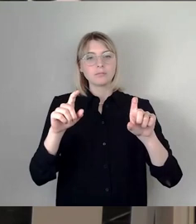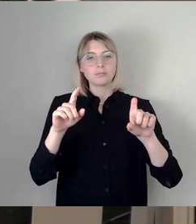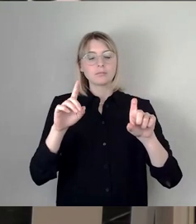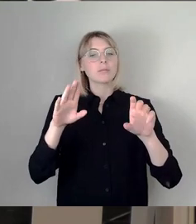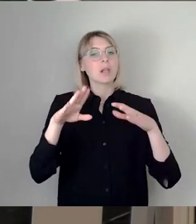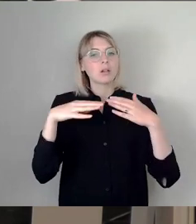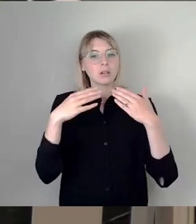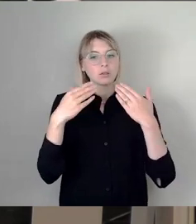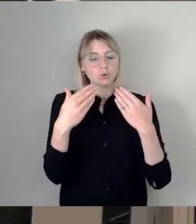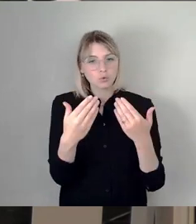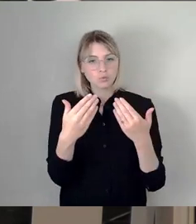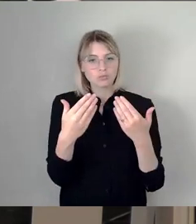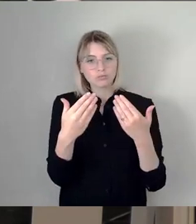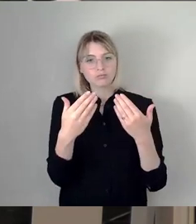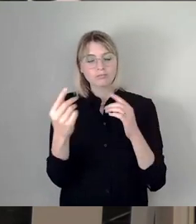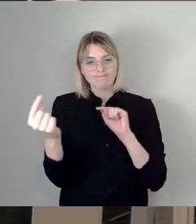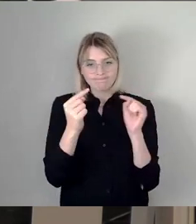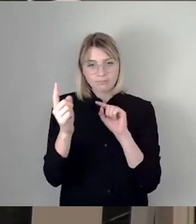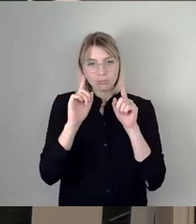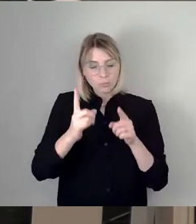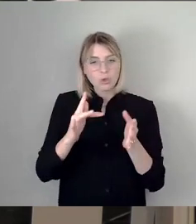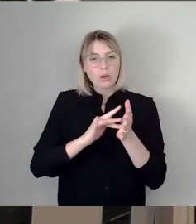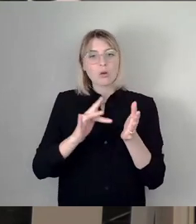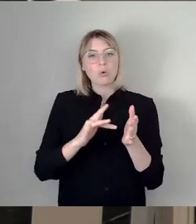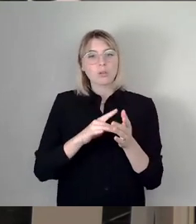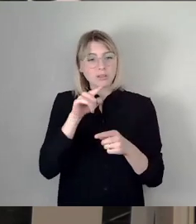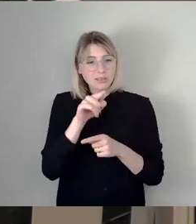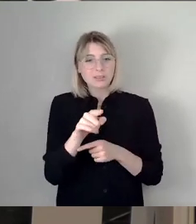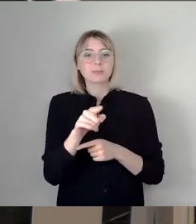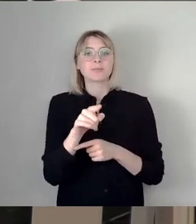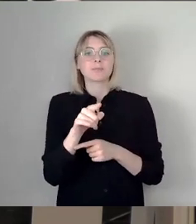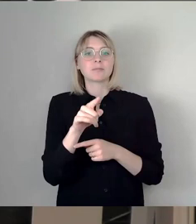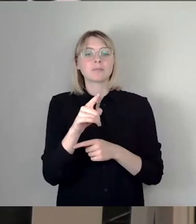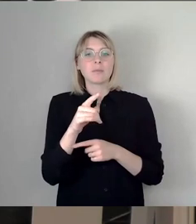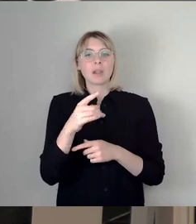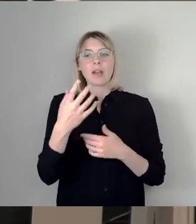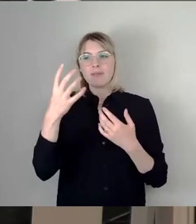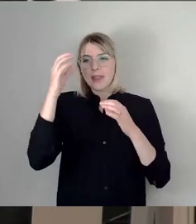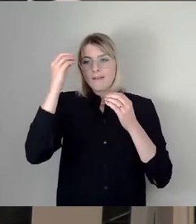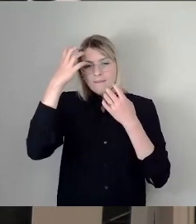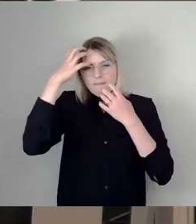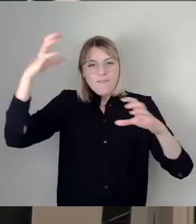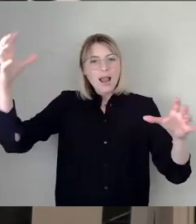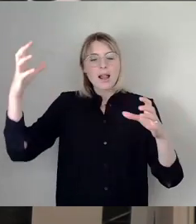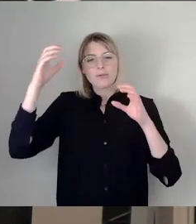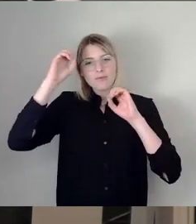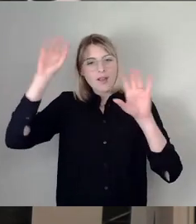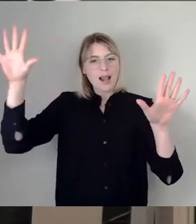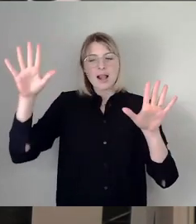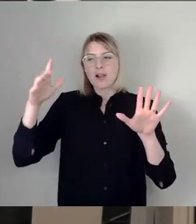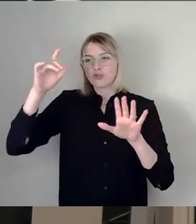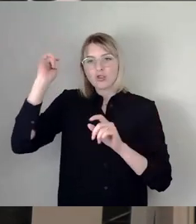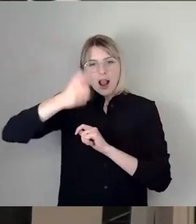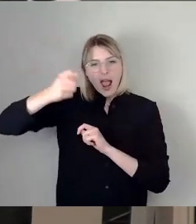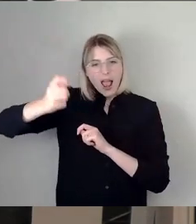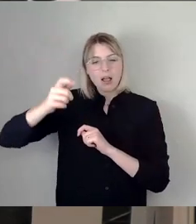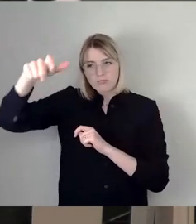Tat, und zwar nicht für diejenigen, für diese wilden Schläger, die da unterwegs waren, sondern für einen großen Teil der Bürgerinnen